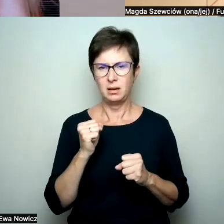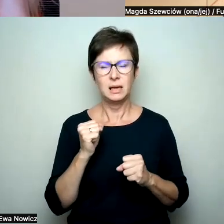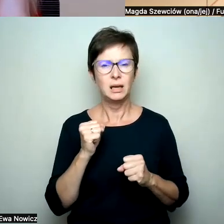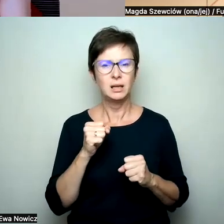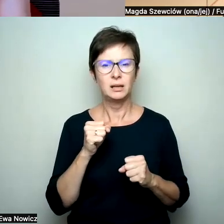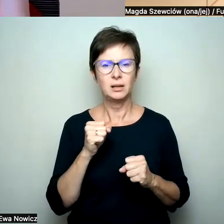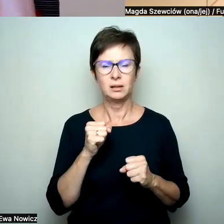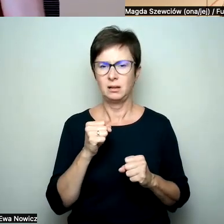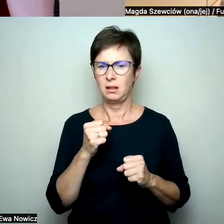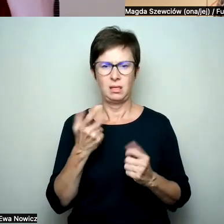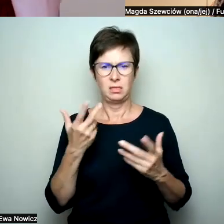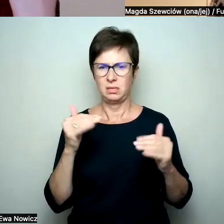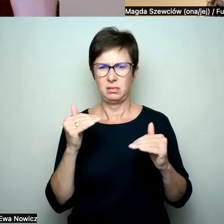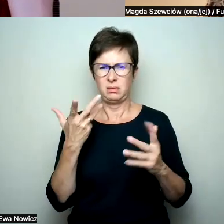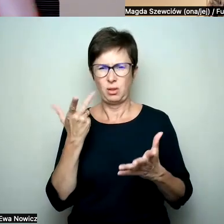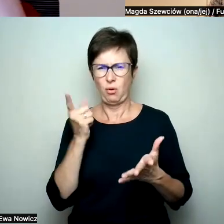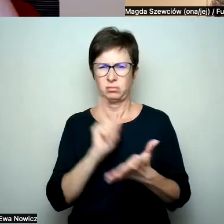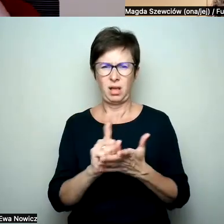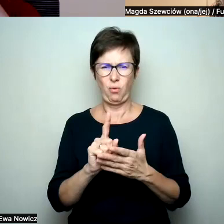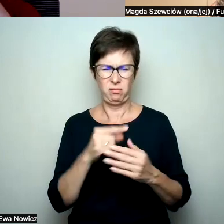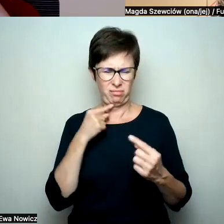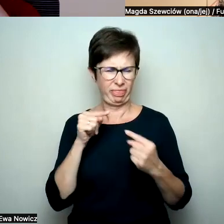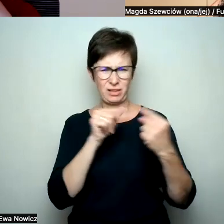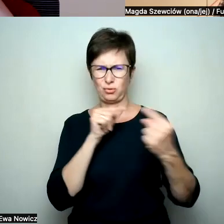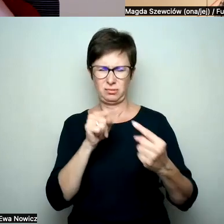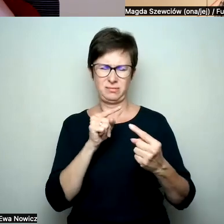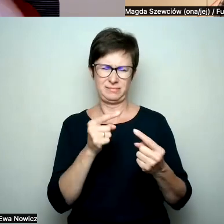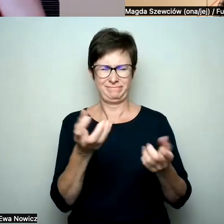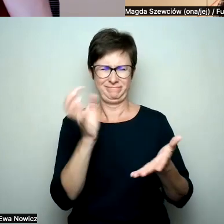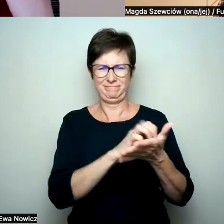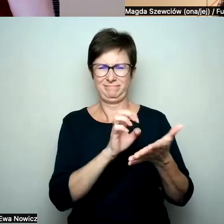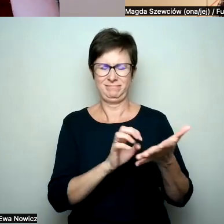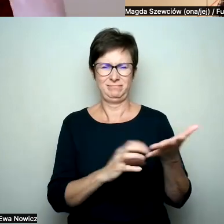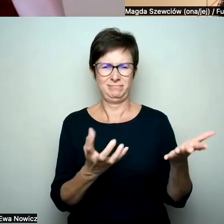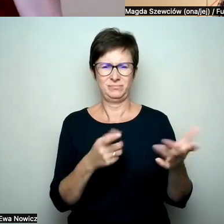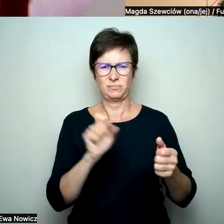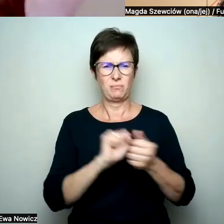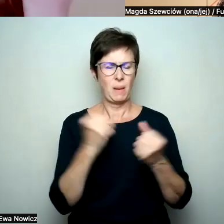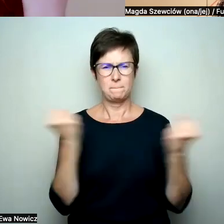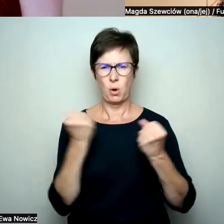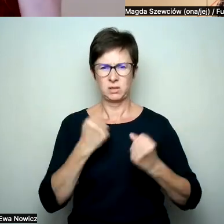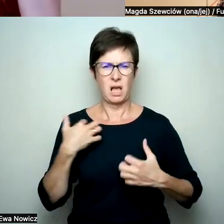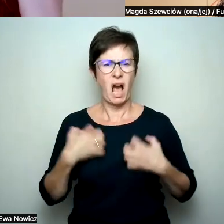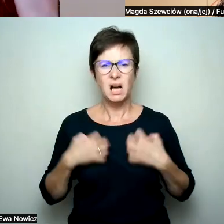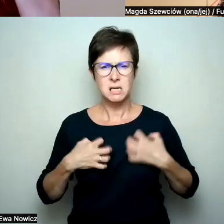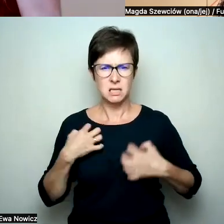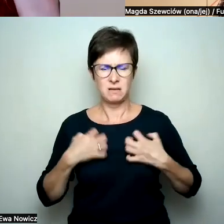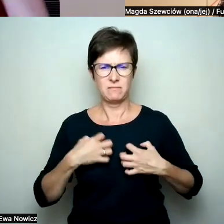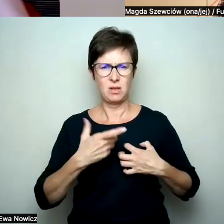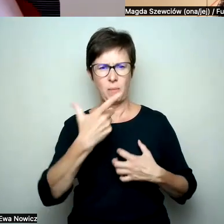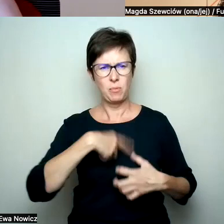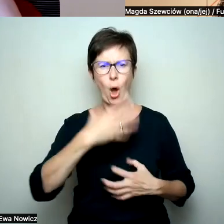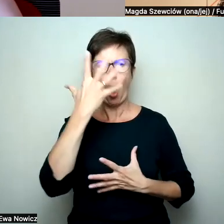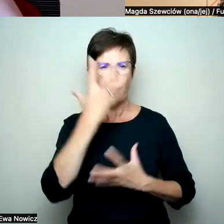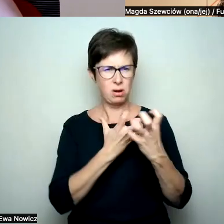nie dało się z nimi dyskutować, bo były po prostu tak agresywne, przemocowe, obrażające mnie.